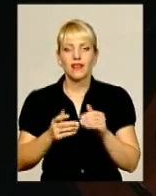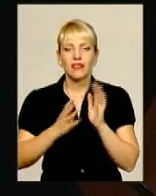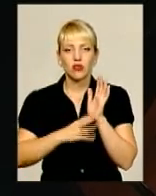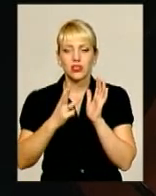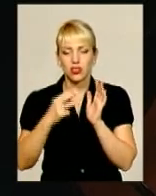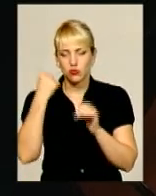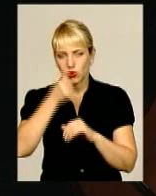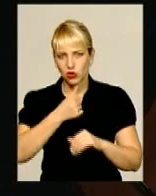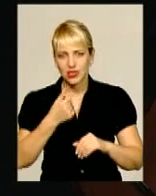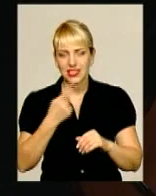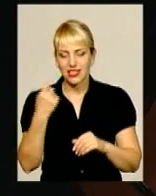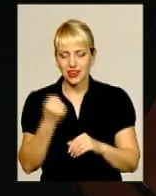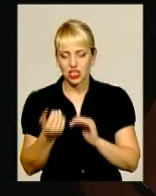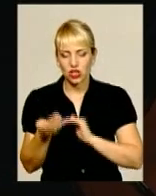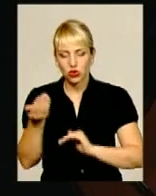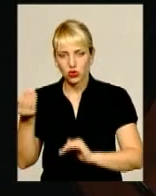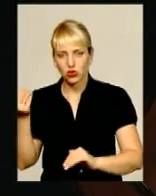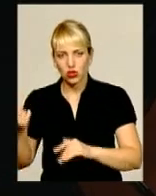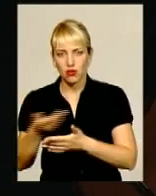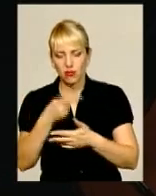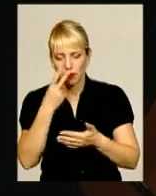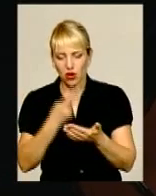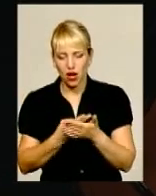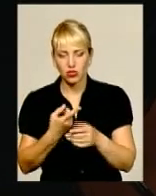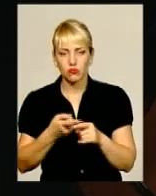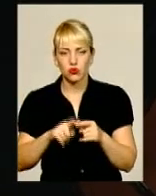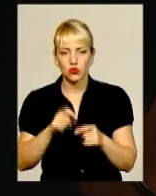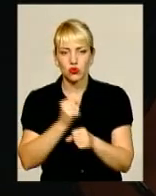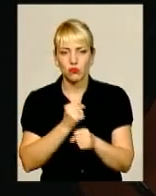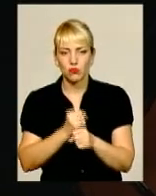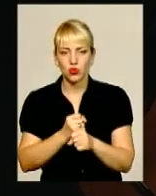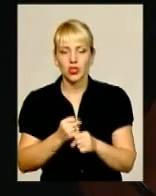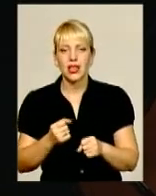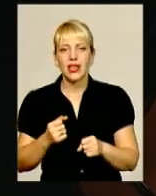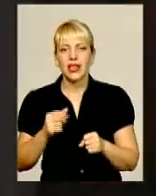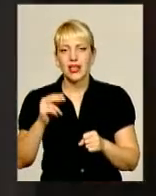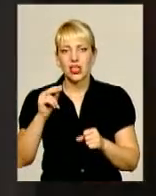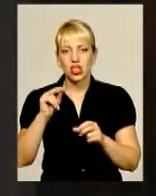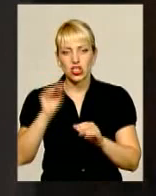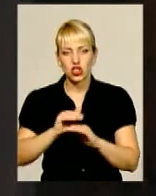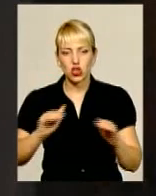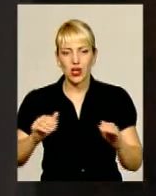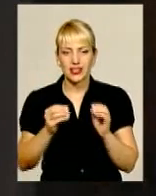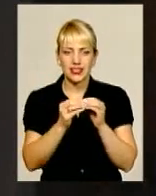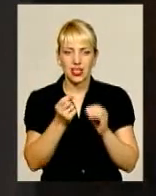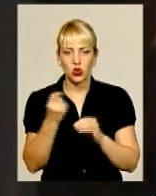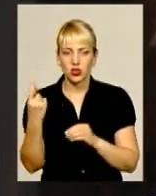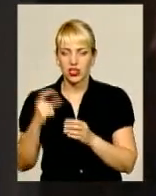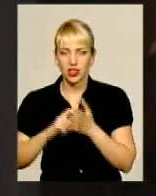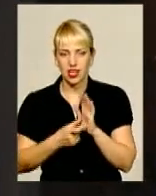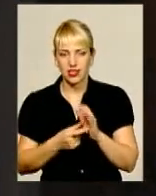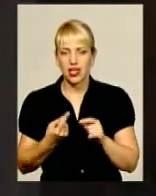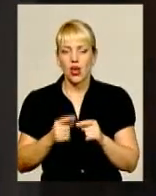тиждень до цього ми показуємо цю роботу школярам – 10-м і 11-м класам. Кожна моновистава як